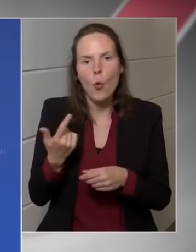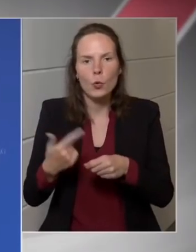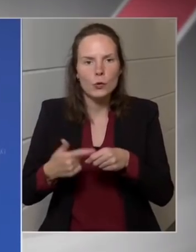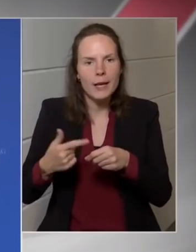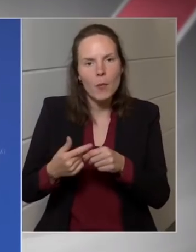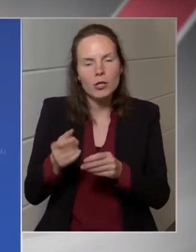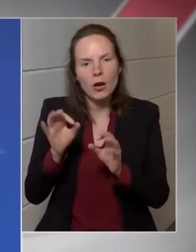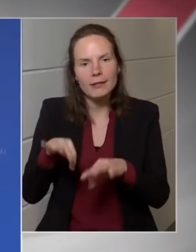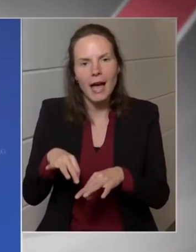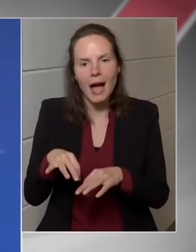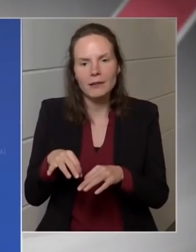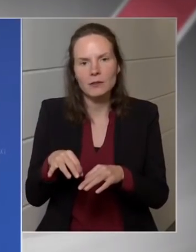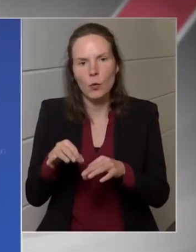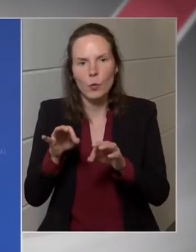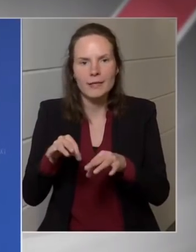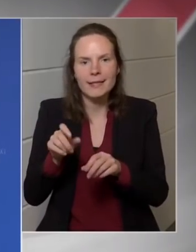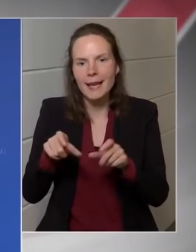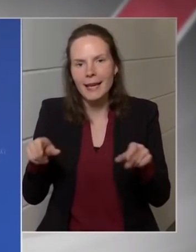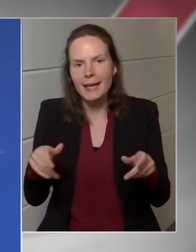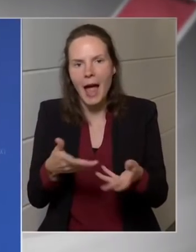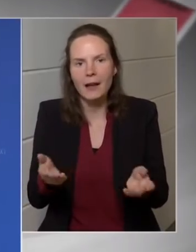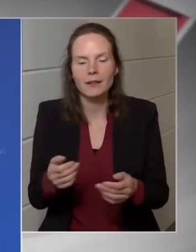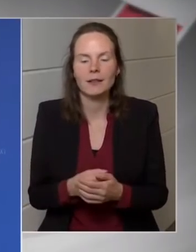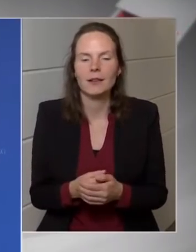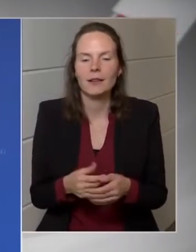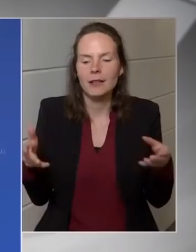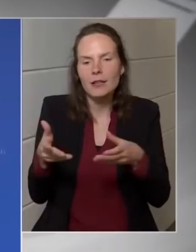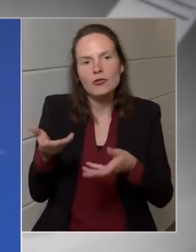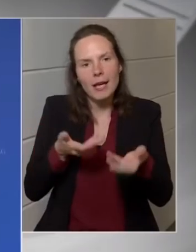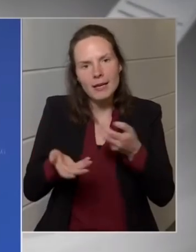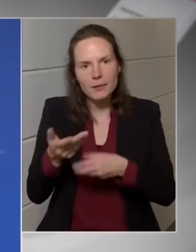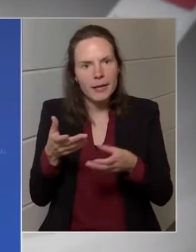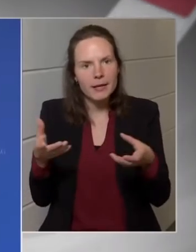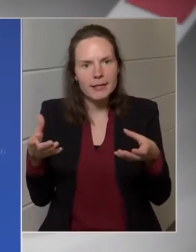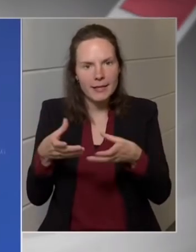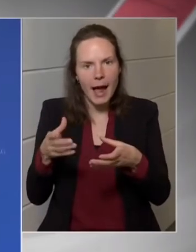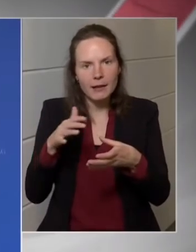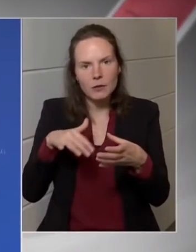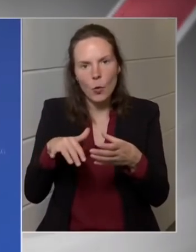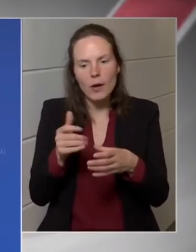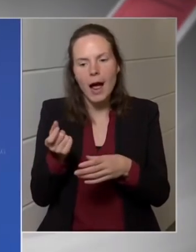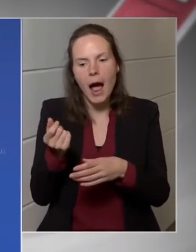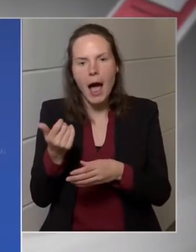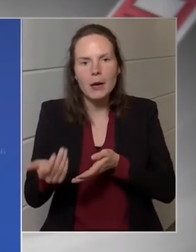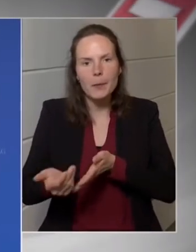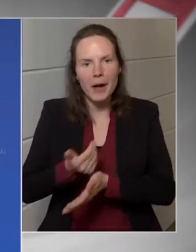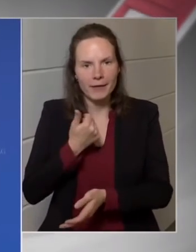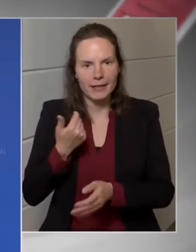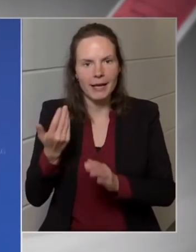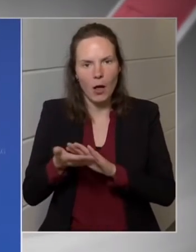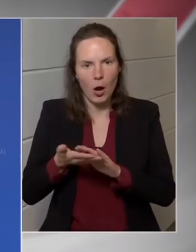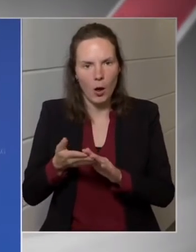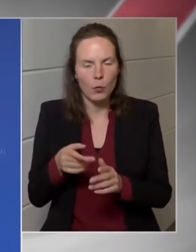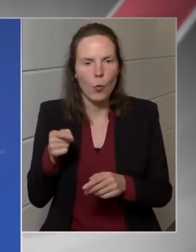cégek, kiskereskedelmi szektorról volt szó, árbevétel alakú, és ott kerülnek a kulcsok